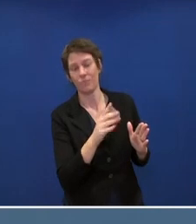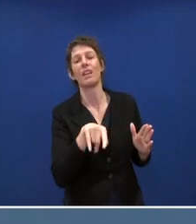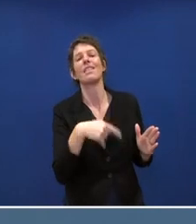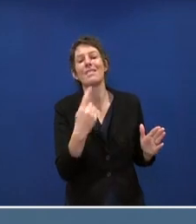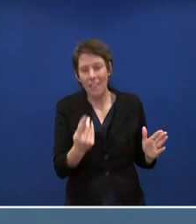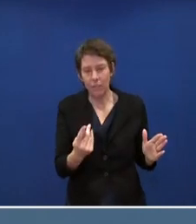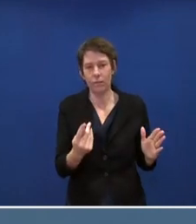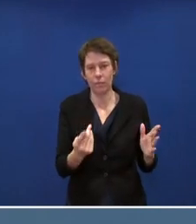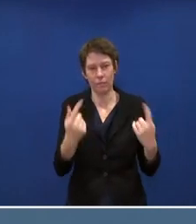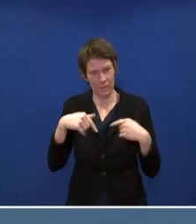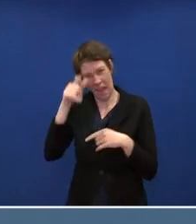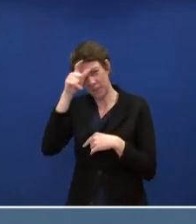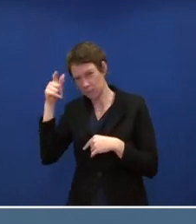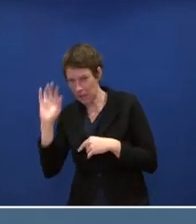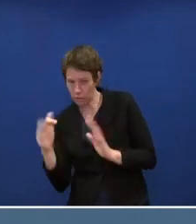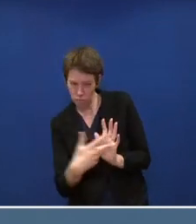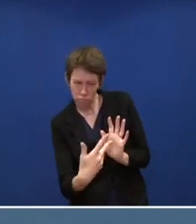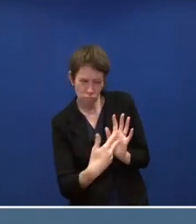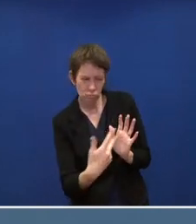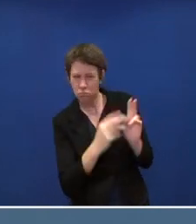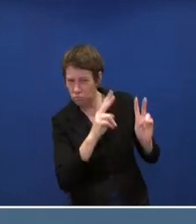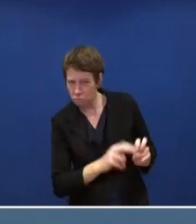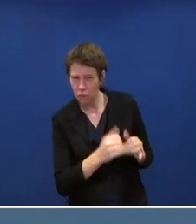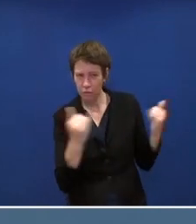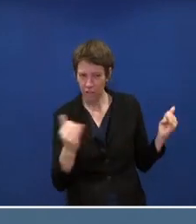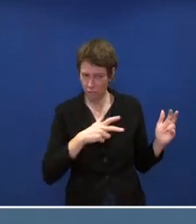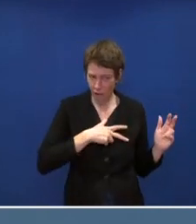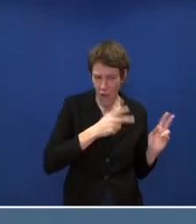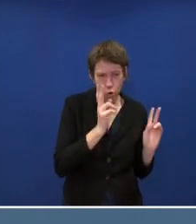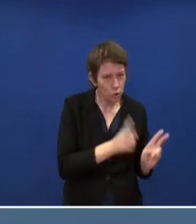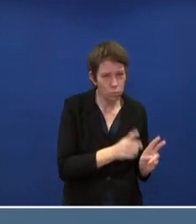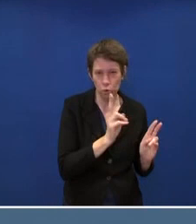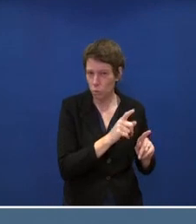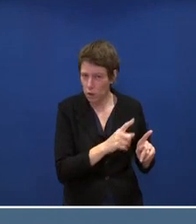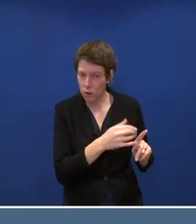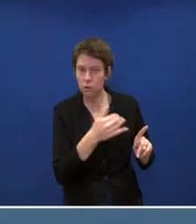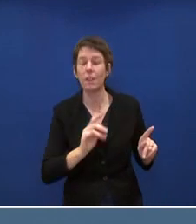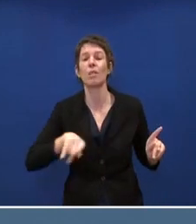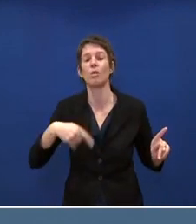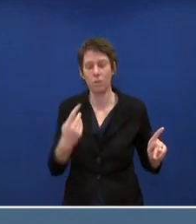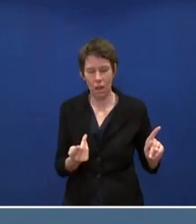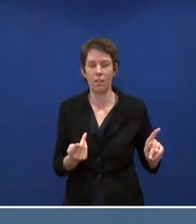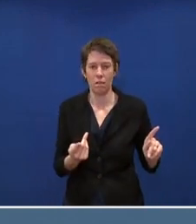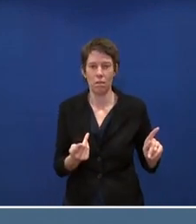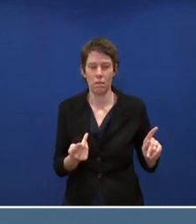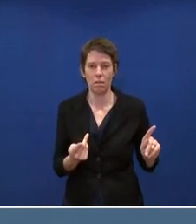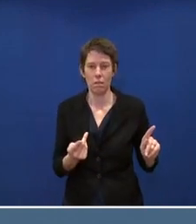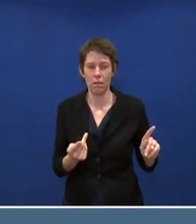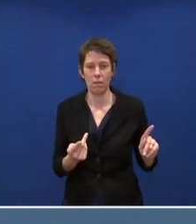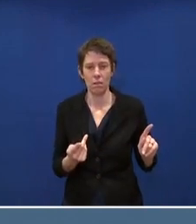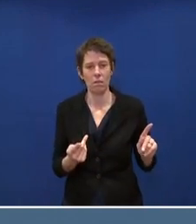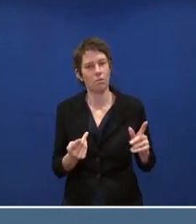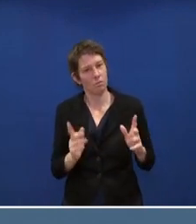das entsprechend auch noch mal von Experten begutachtet, wie weit das wirklich eben vorliegt. Und dann wird da